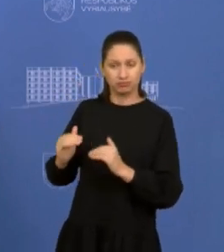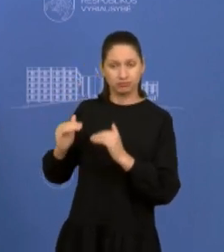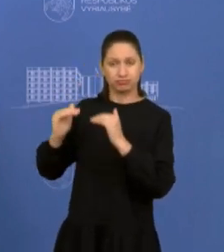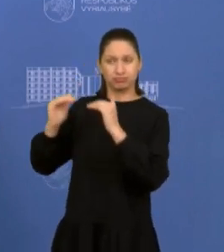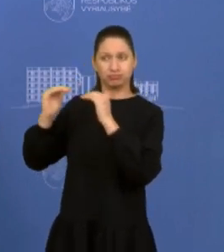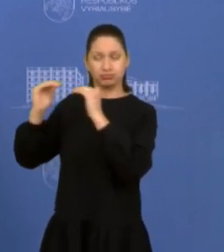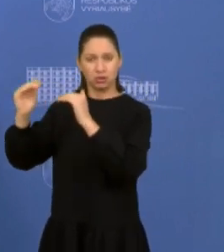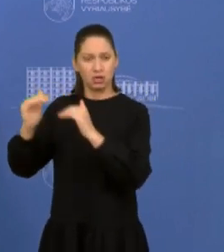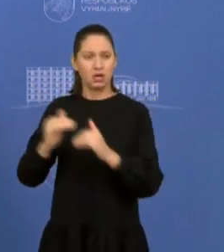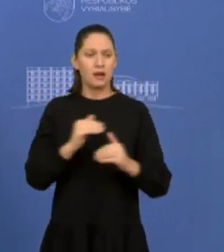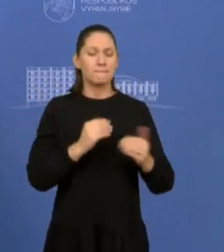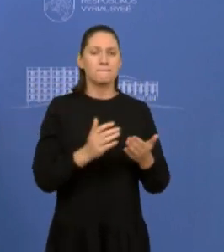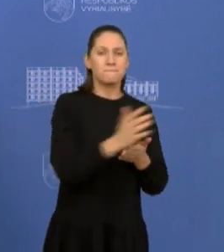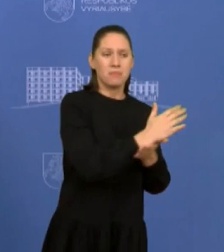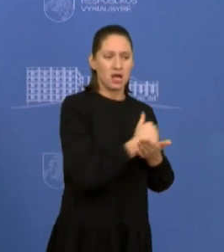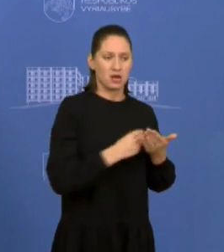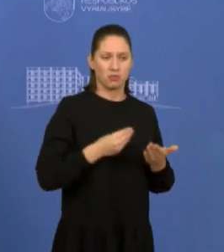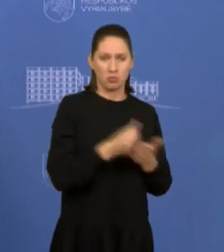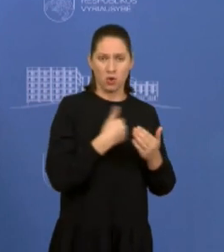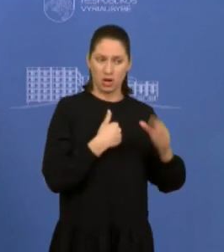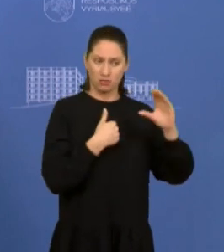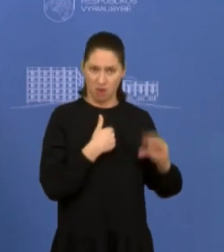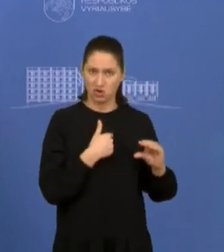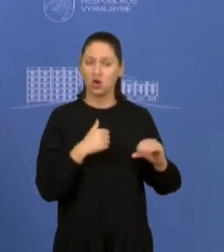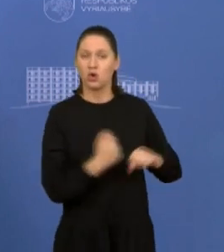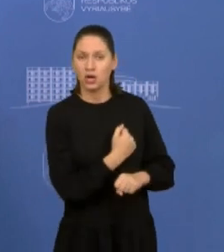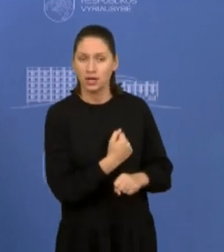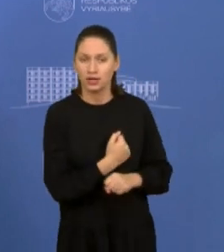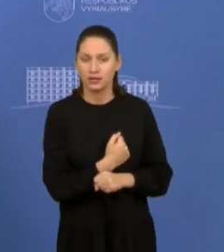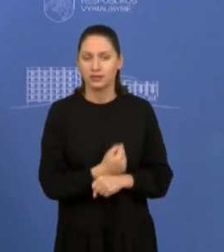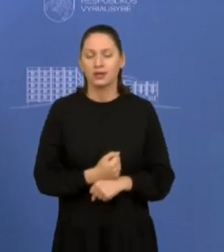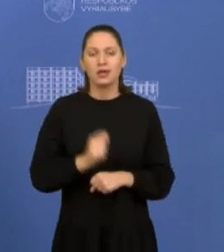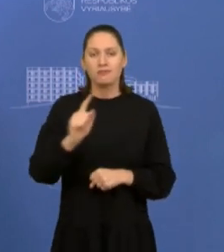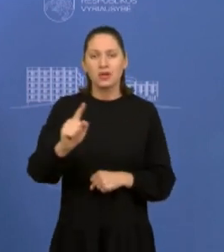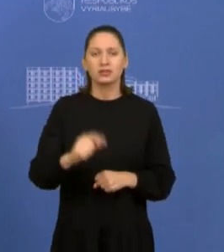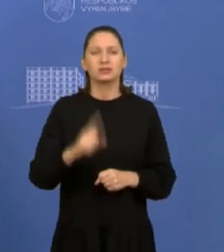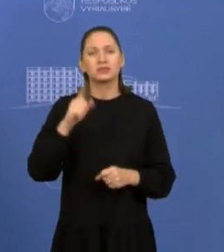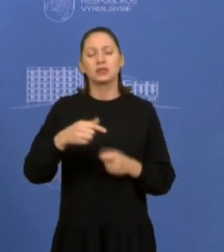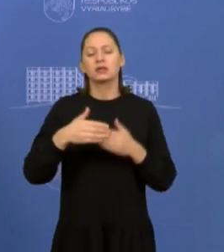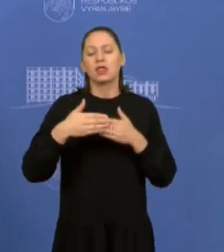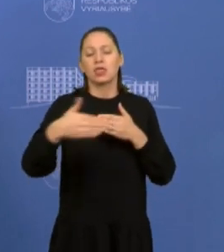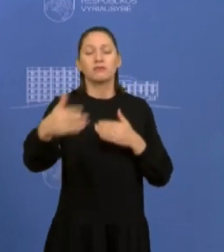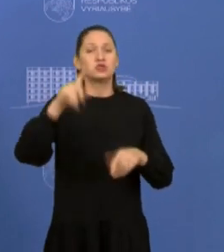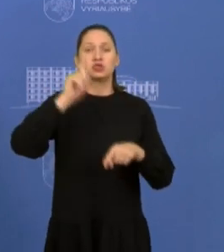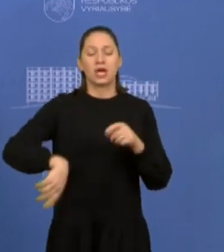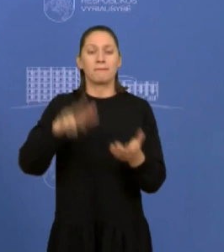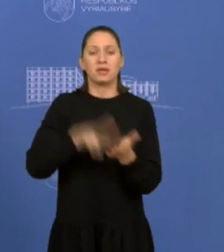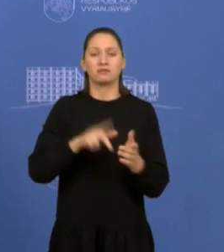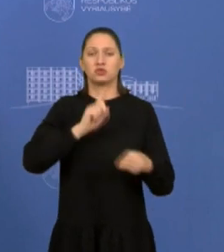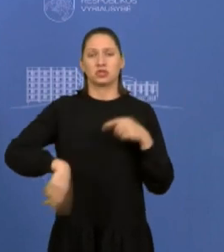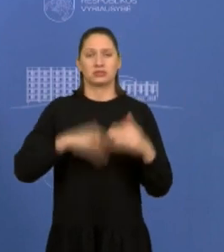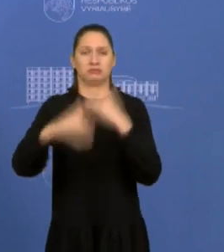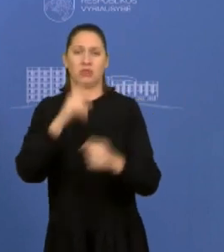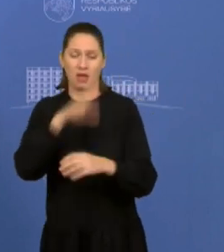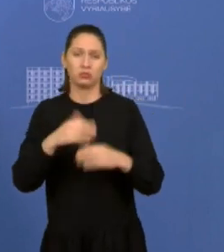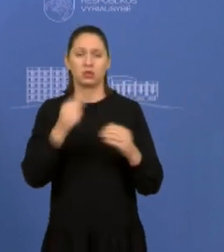pajamų ir kiti motiščiai. Tai tą kompleksą mes išgirdom, bet kadangi pereinam jie į laikotarpį, yra ilgi, tai manau, spręsiasi irgi ateitie